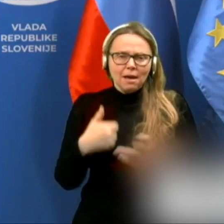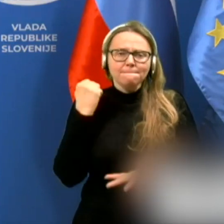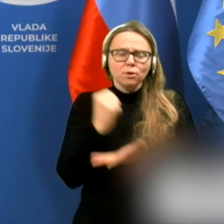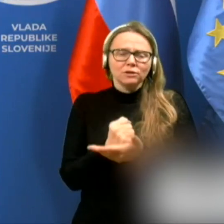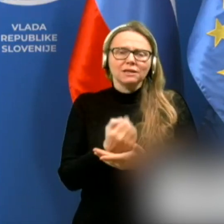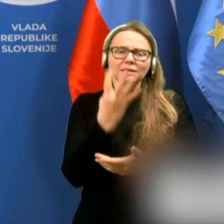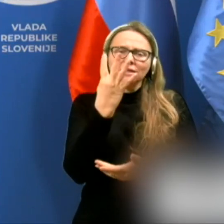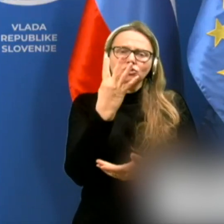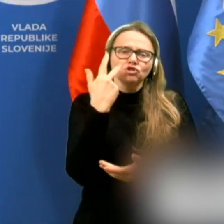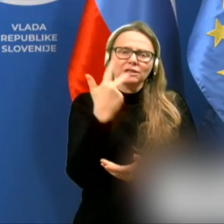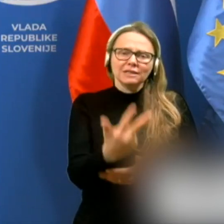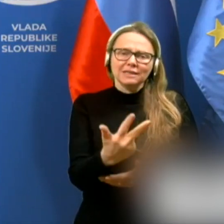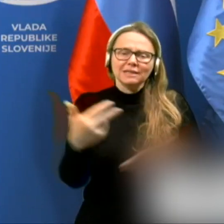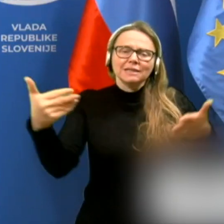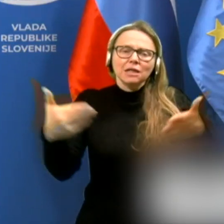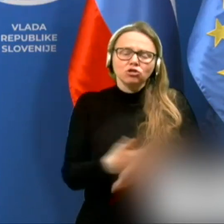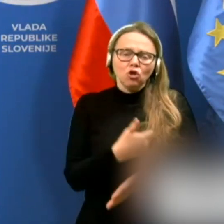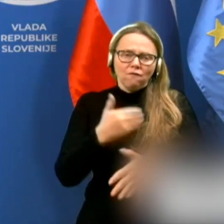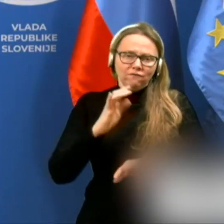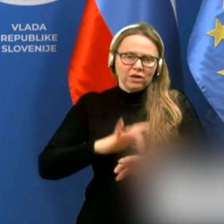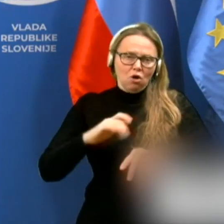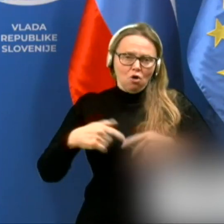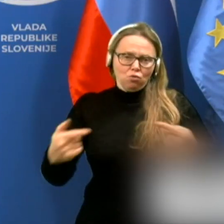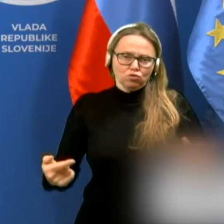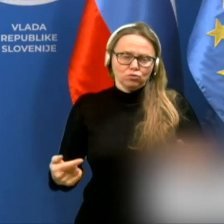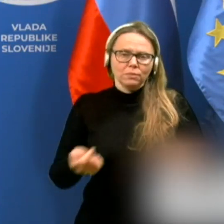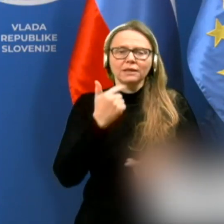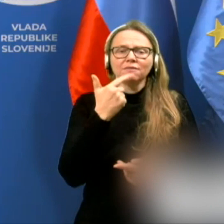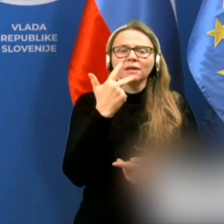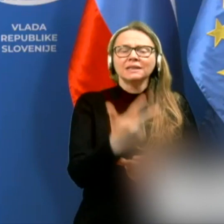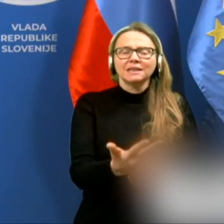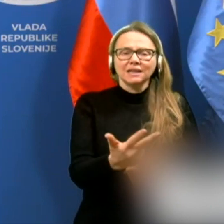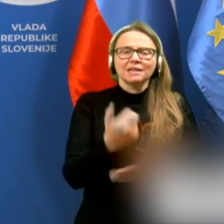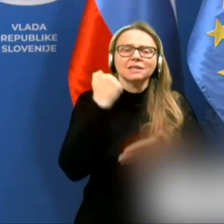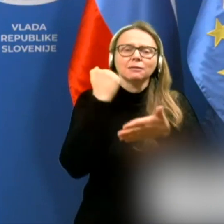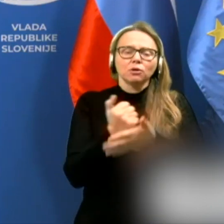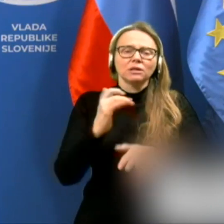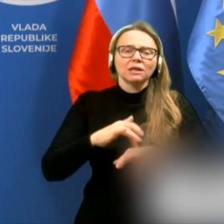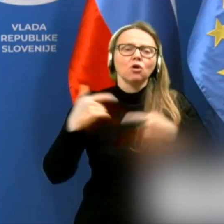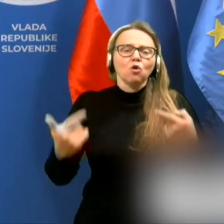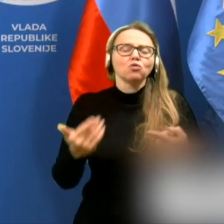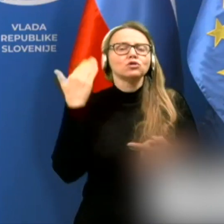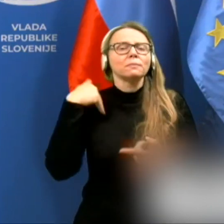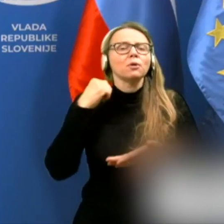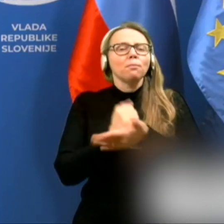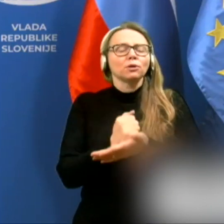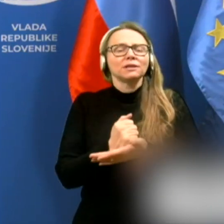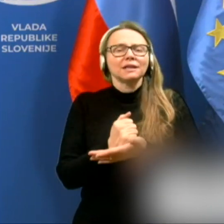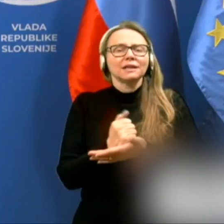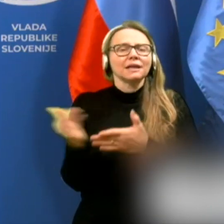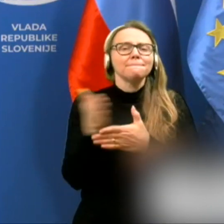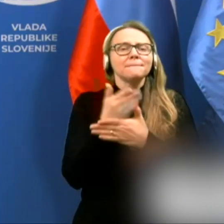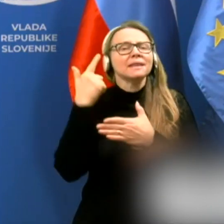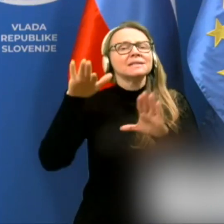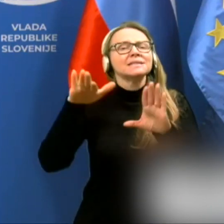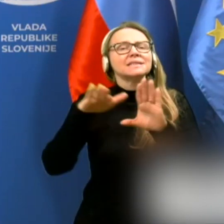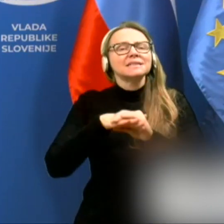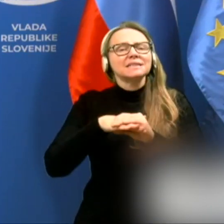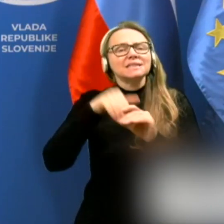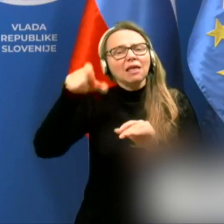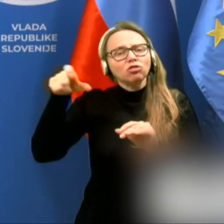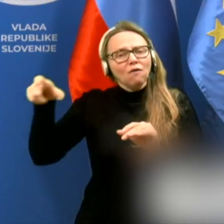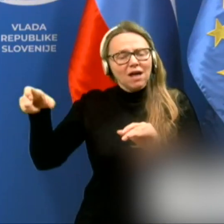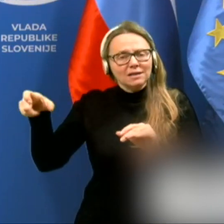kar 34 novih okužb. 32 potrjenih okužb je bilo potrjenih med stanovalci